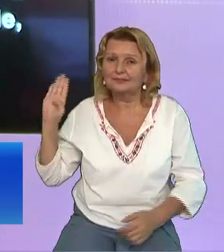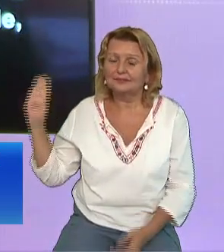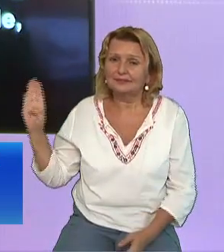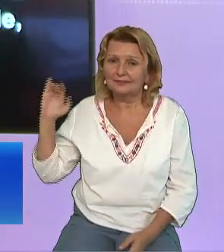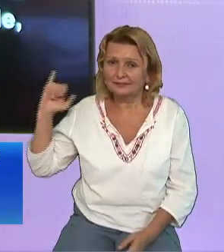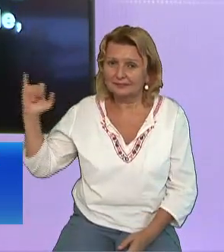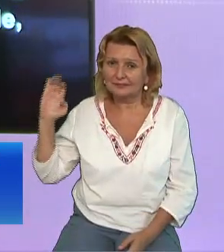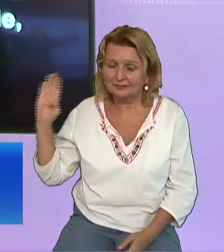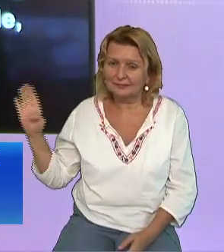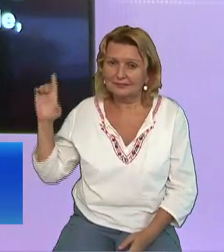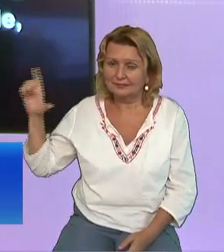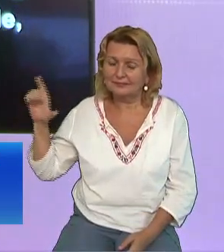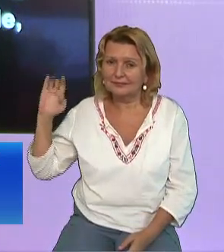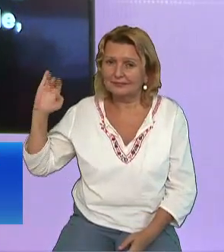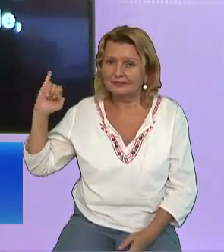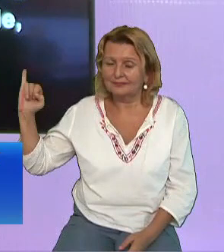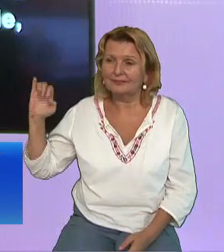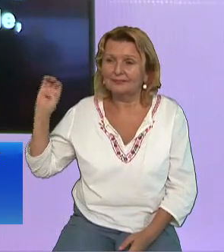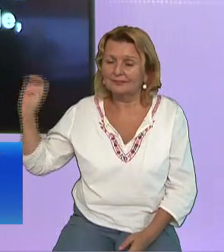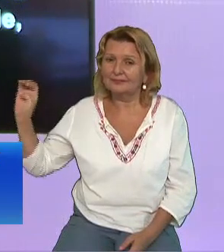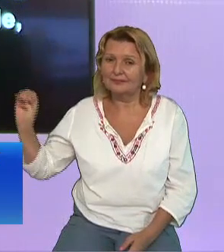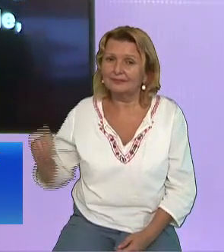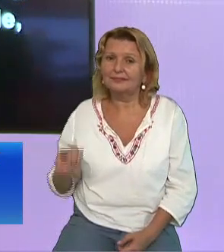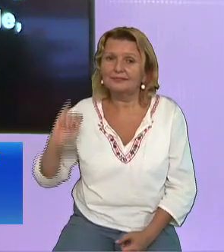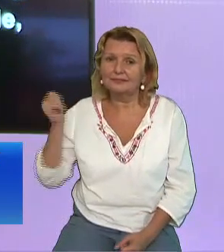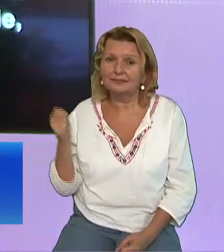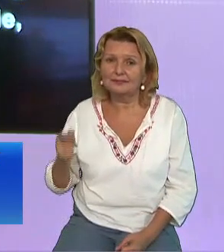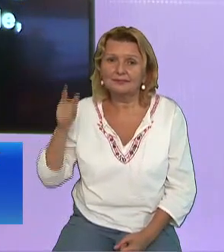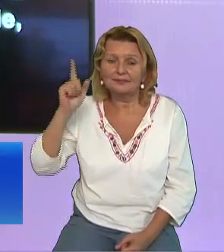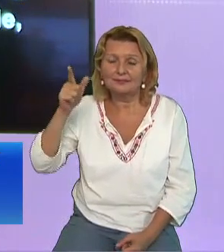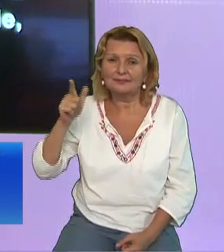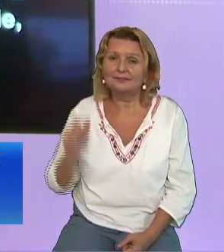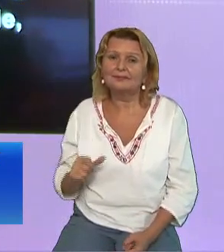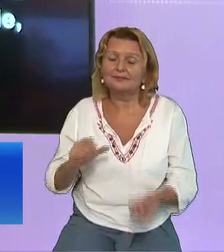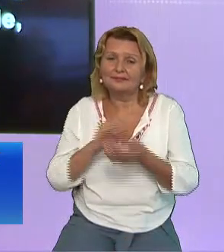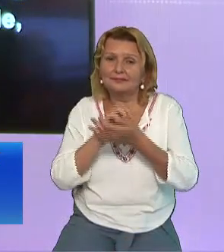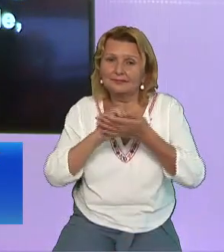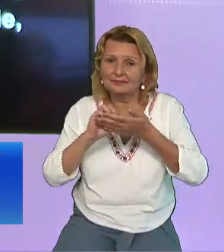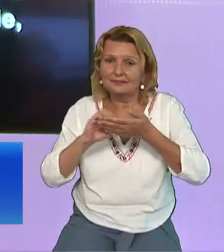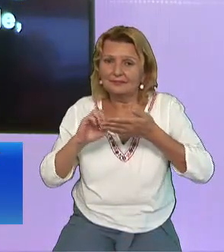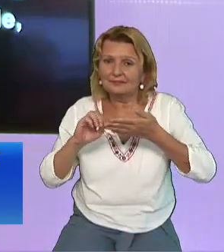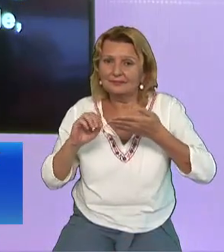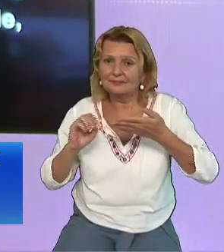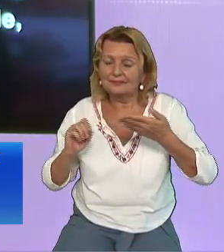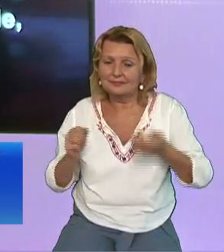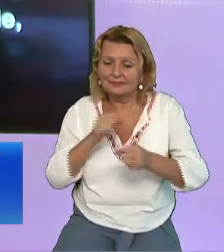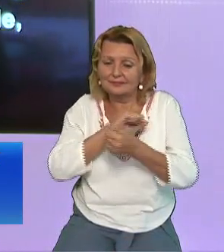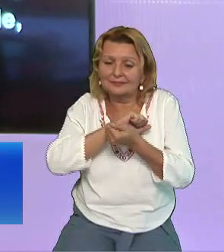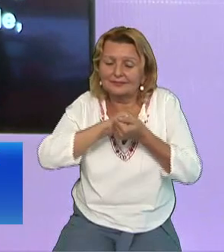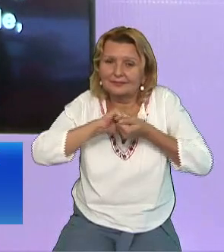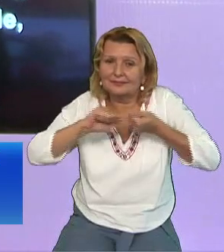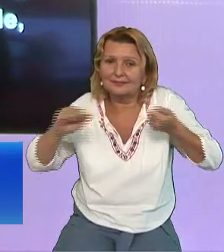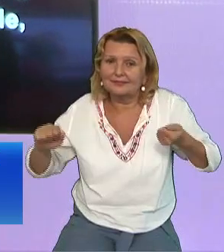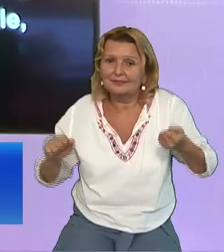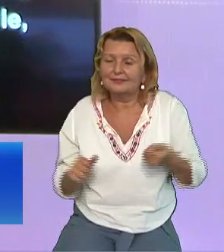cetatea Erihonului din casa lui Rahav Ca să salveze casa lui Rahav Nu este el prezent în toate jertfele